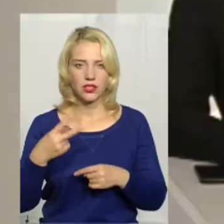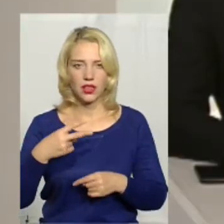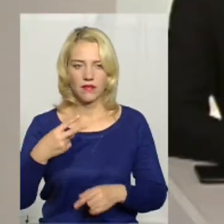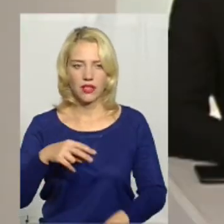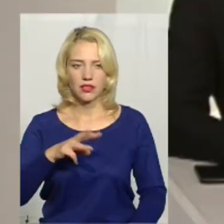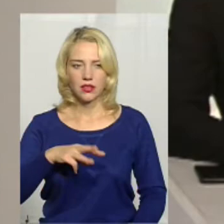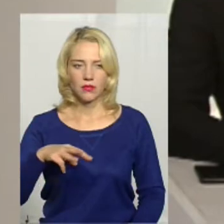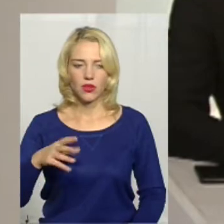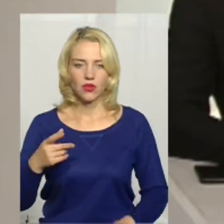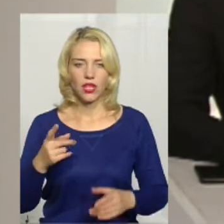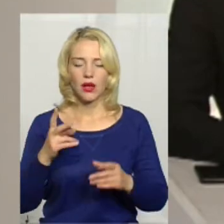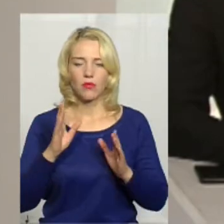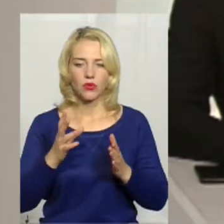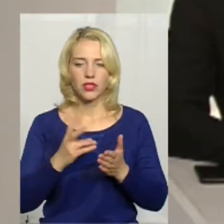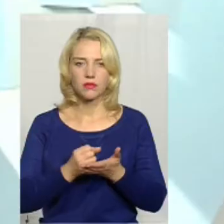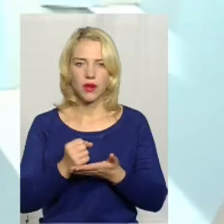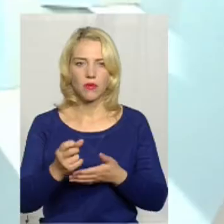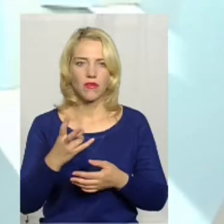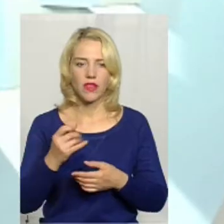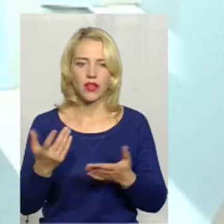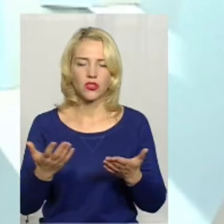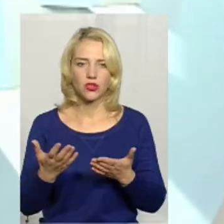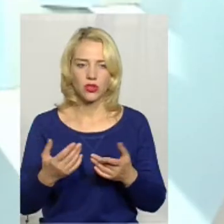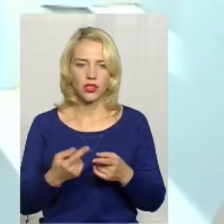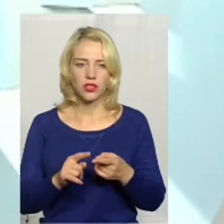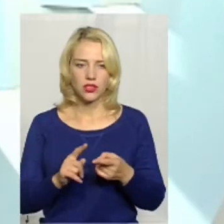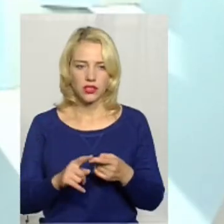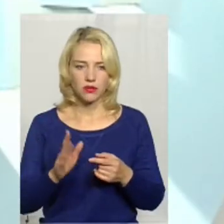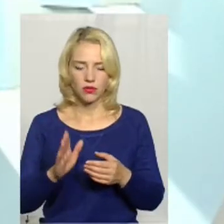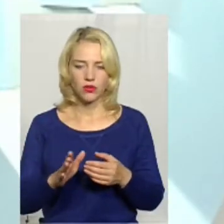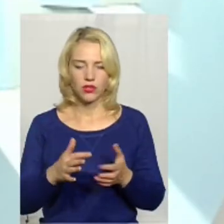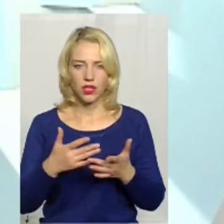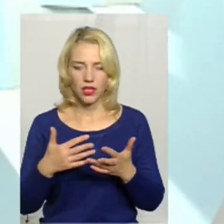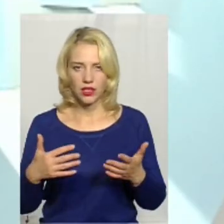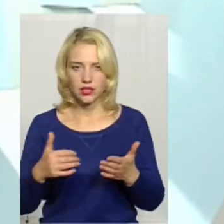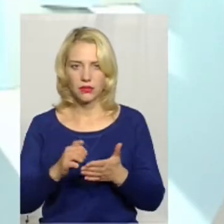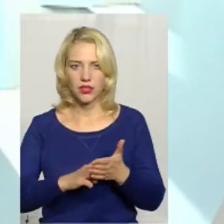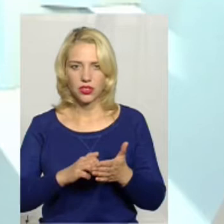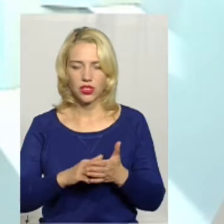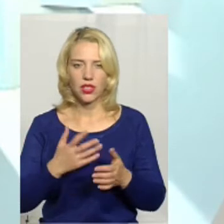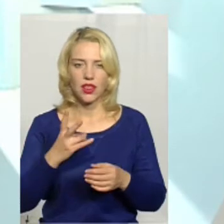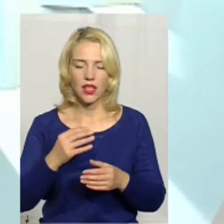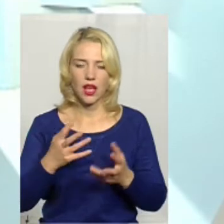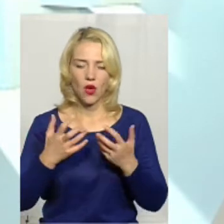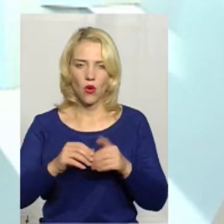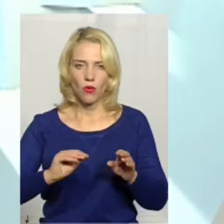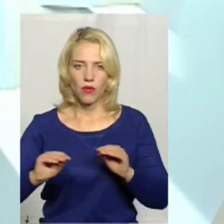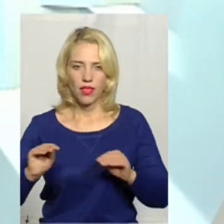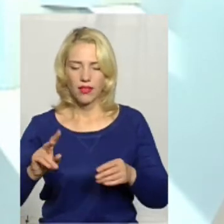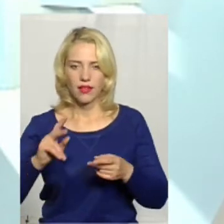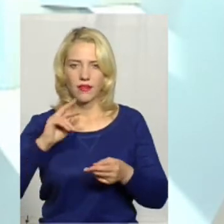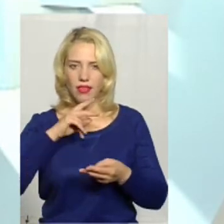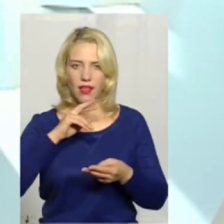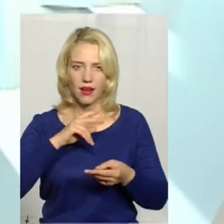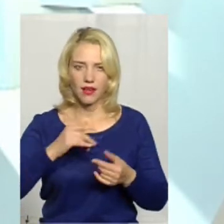вона буде на що спромована? Ну, вони спромовані на різні. Це перше, і на медичне обладнання, на ліки